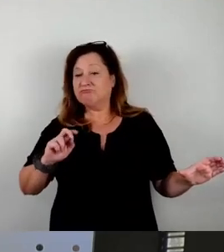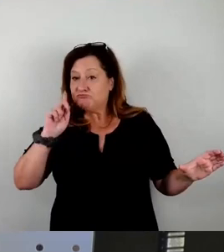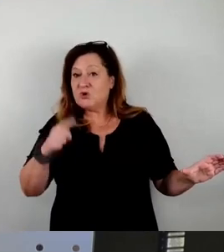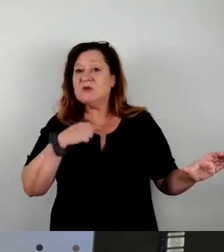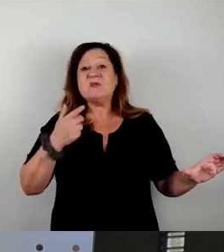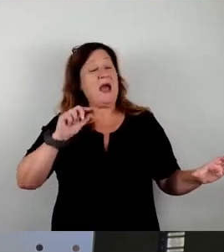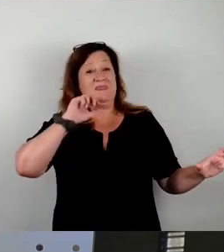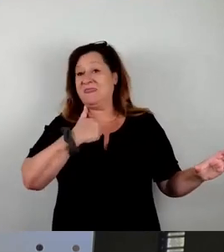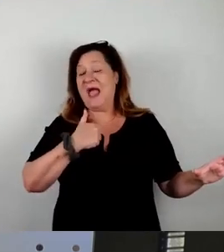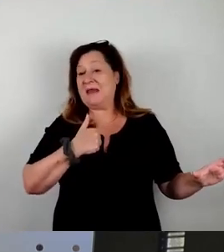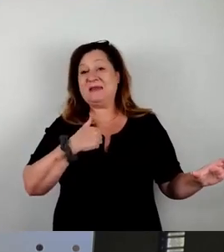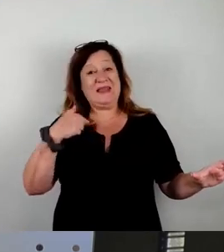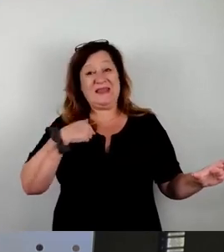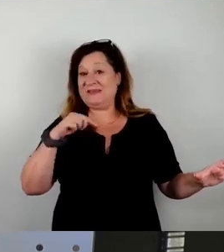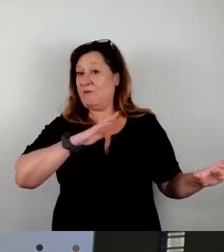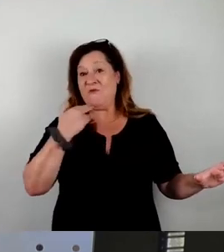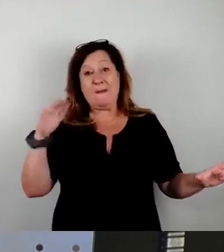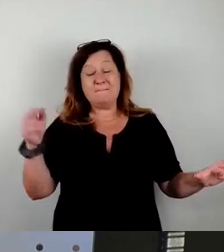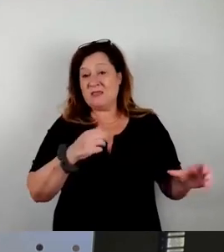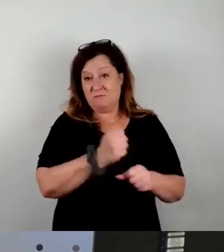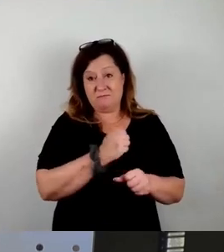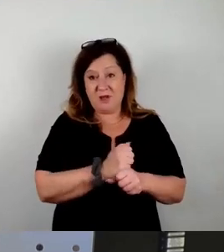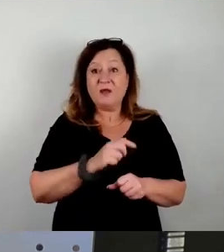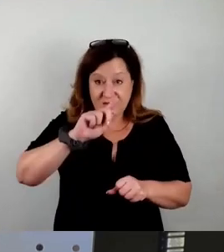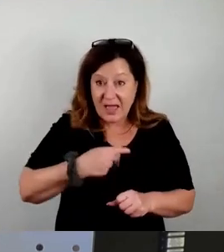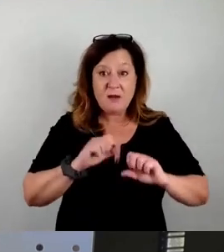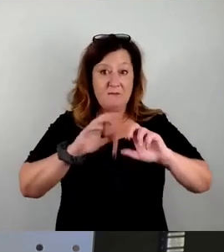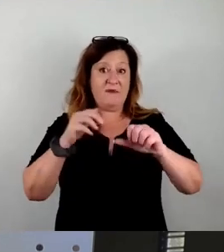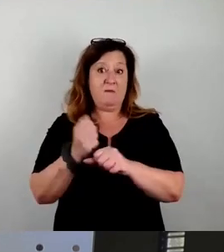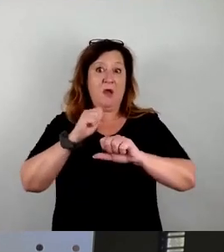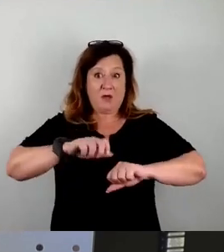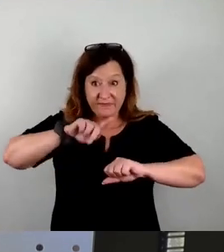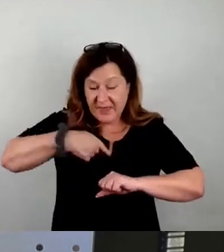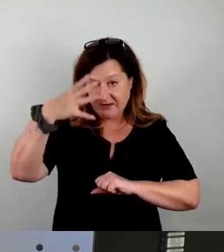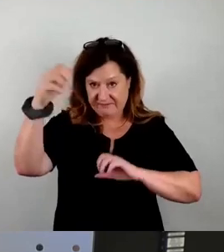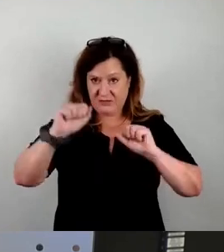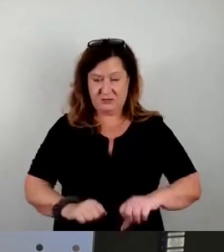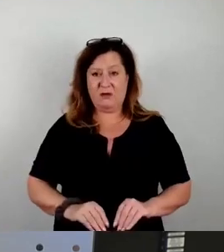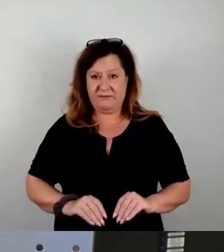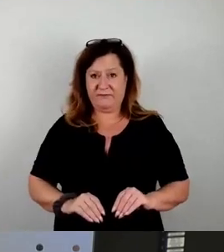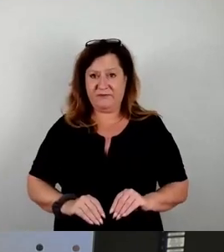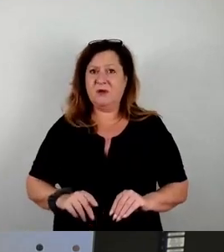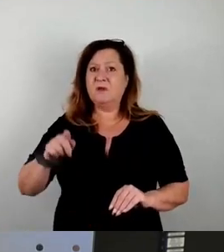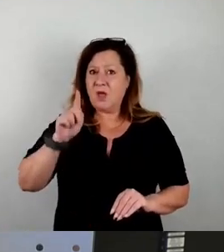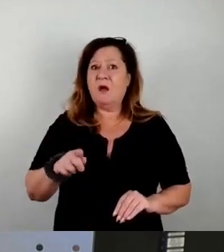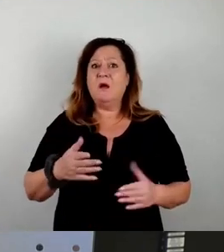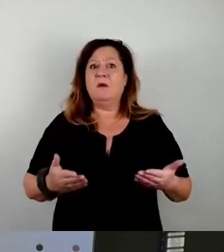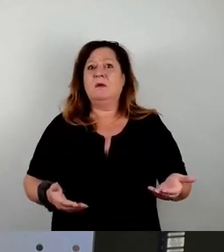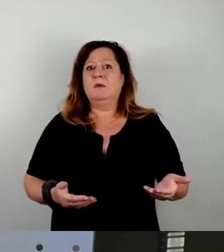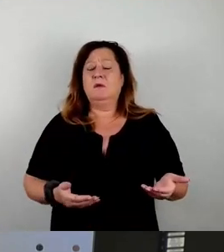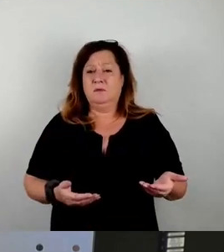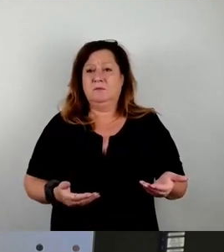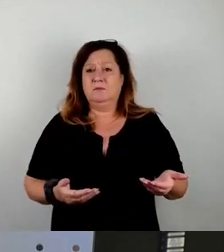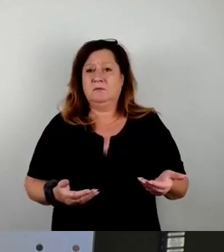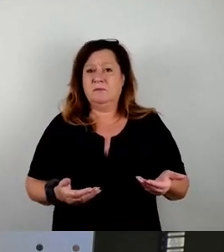da mache ich nicht mit. So, dann kann man sich bewerben, dann kann man gewinnen, dann kann man es machen. Und da wir jetzt hier ein